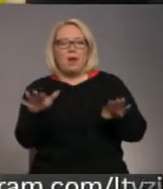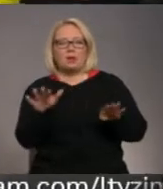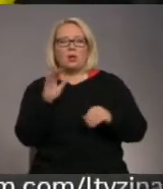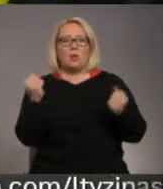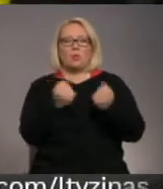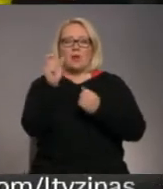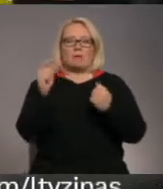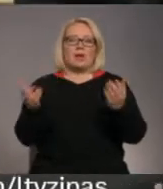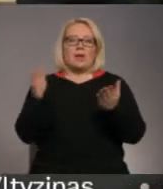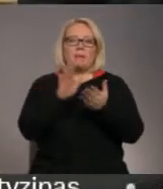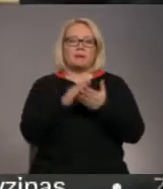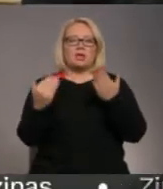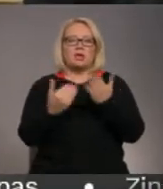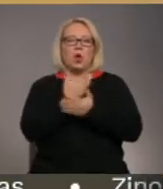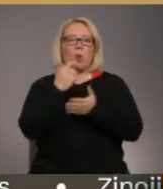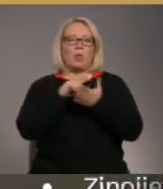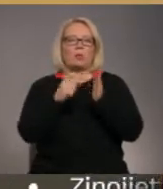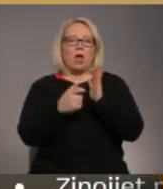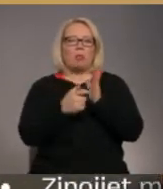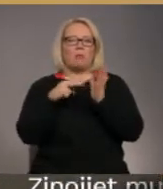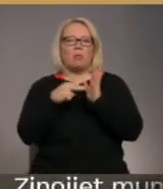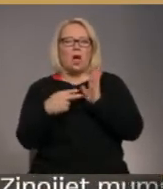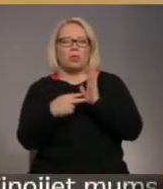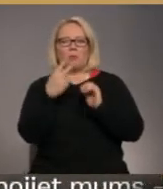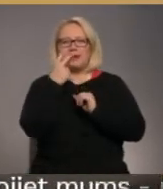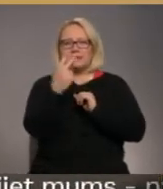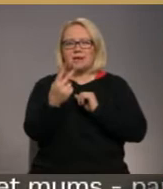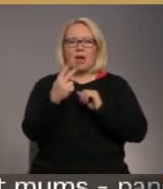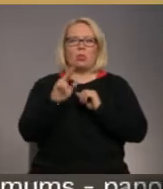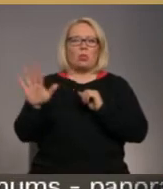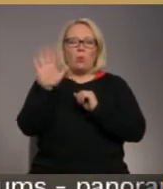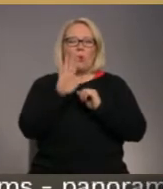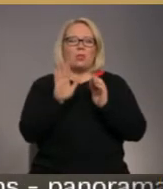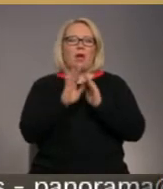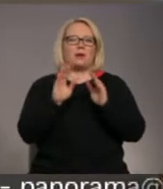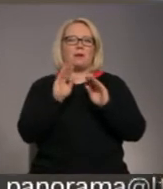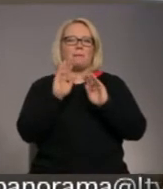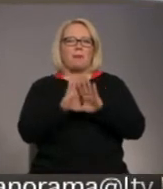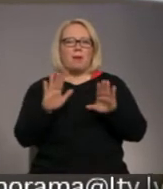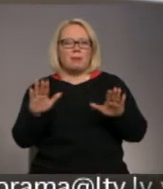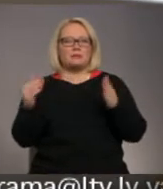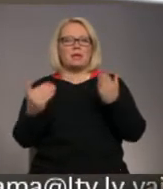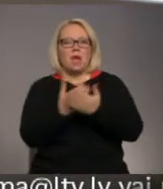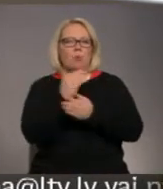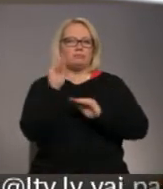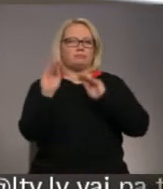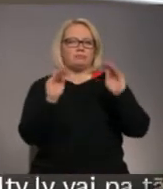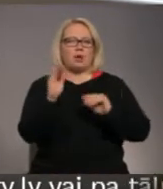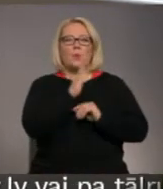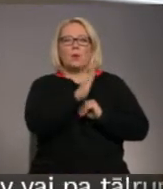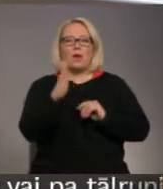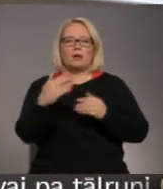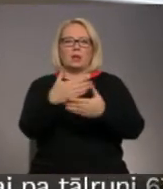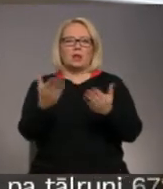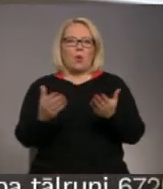iepazīst jauno tēlpa plānojumu un izskatu. Papildus jau lietotajām mēbelēm katrā grupiņā ir arī jaunas, turklāt katrā ir arī